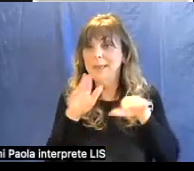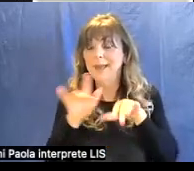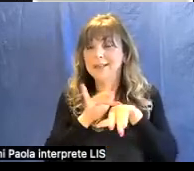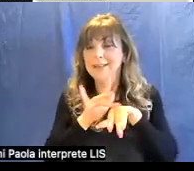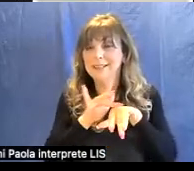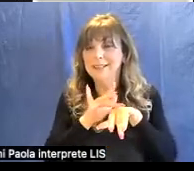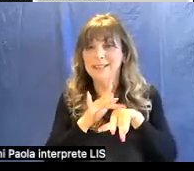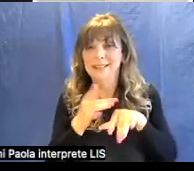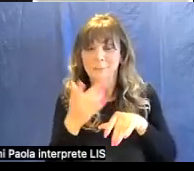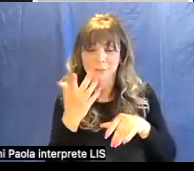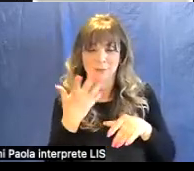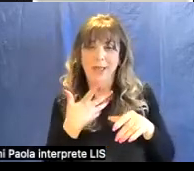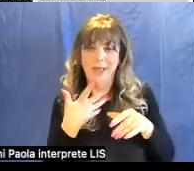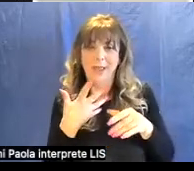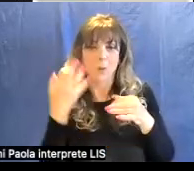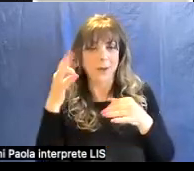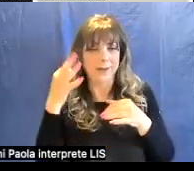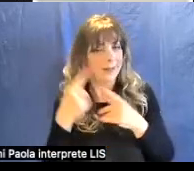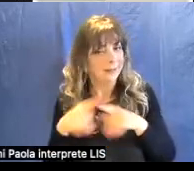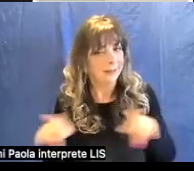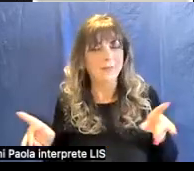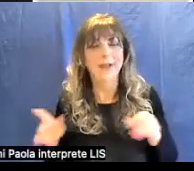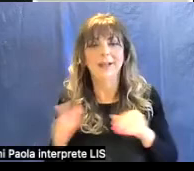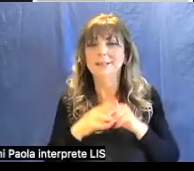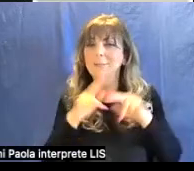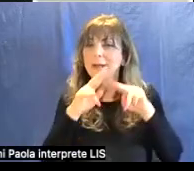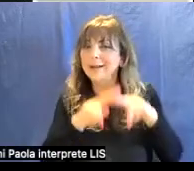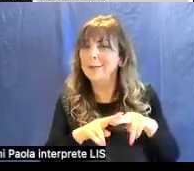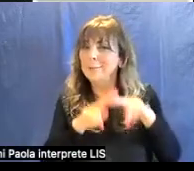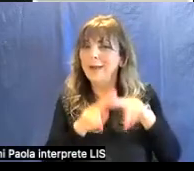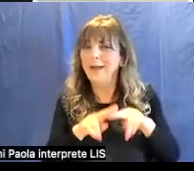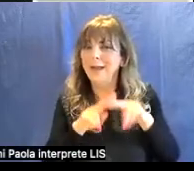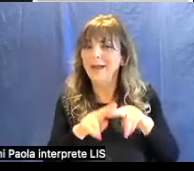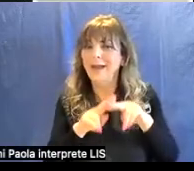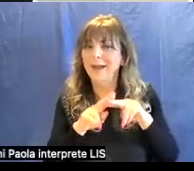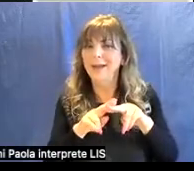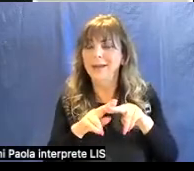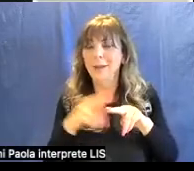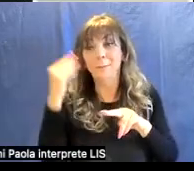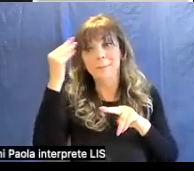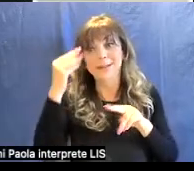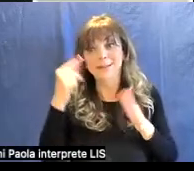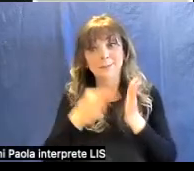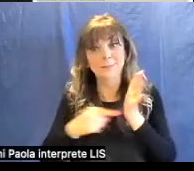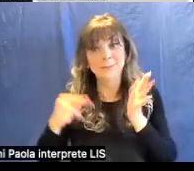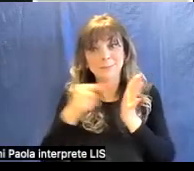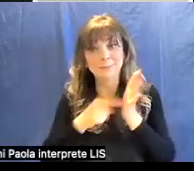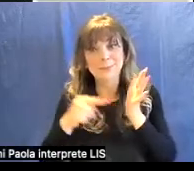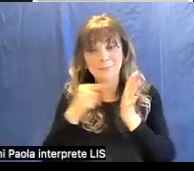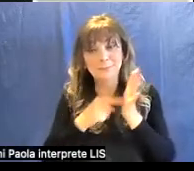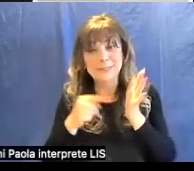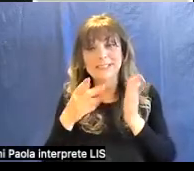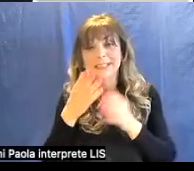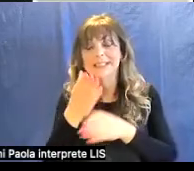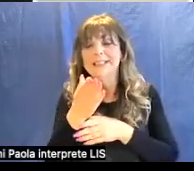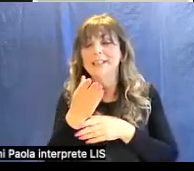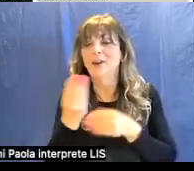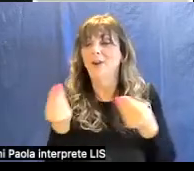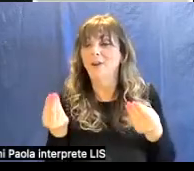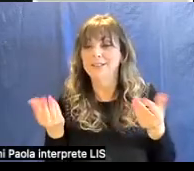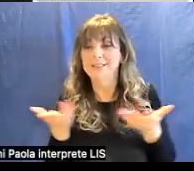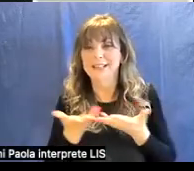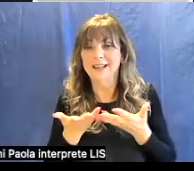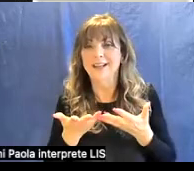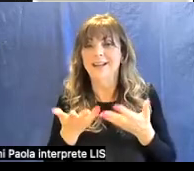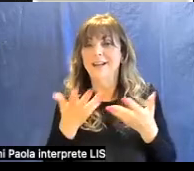'attenzione diversa però rimane questo questo pensiero di immergere comunque in un